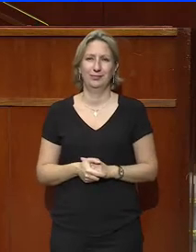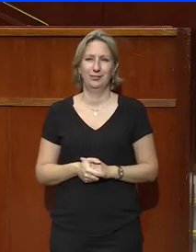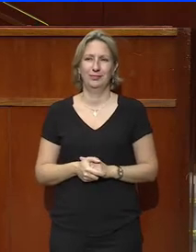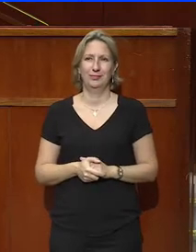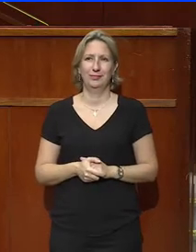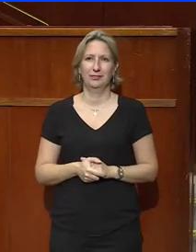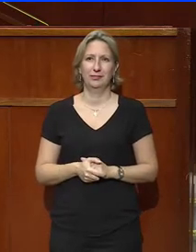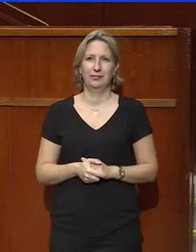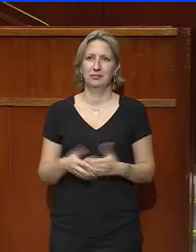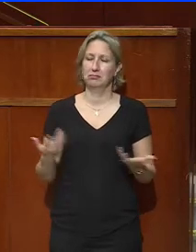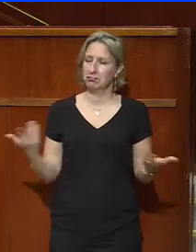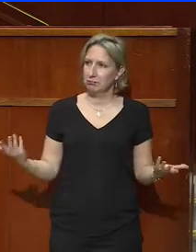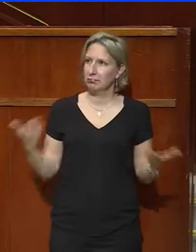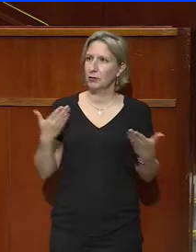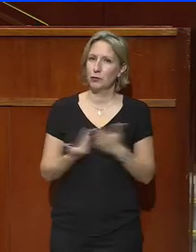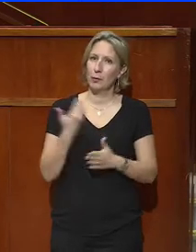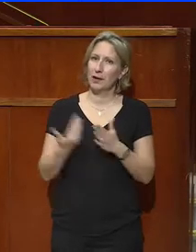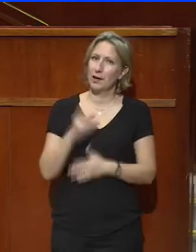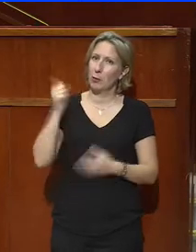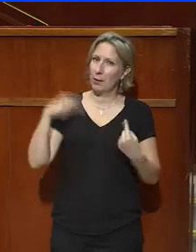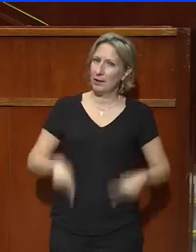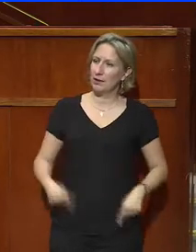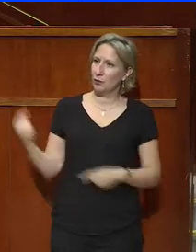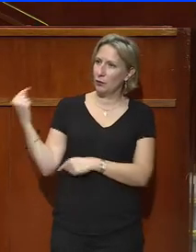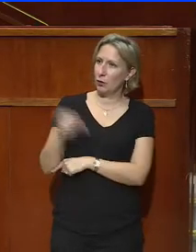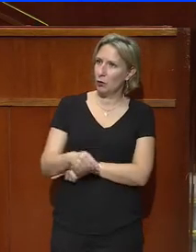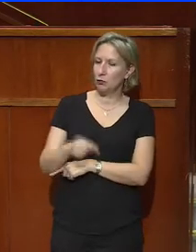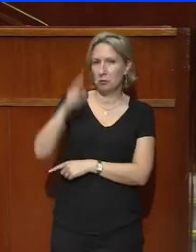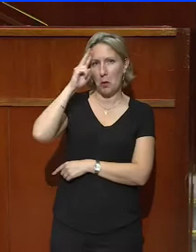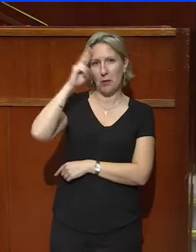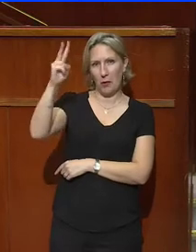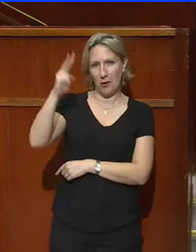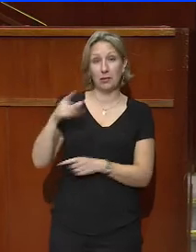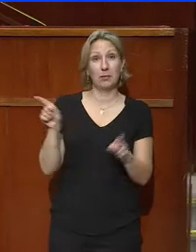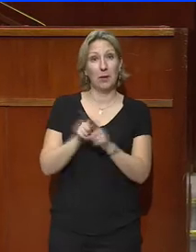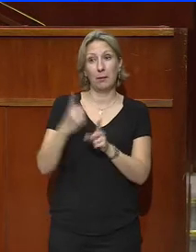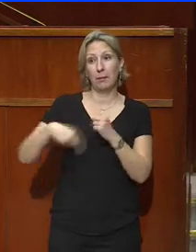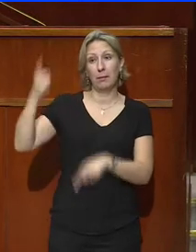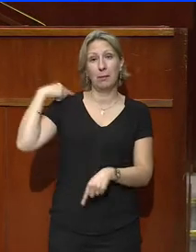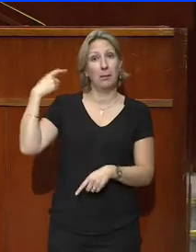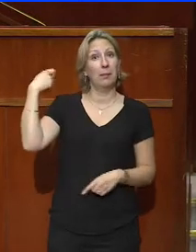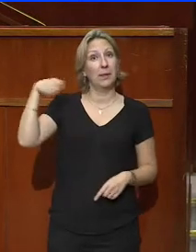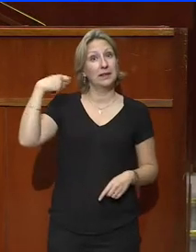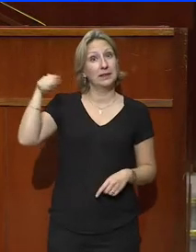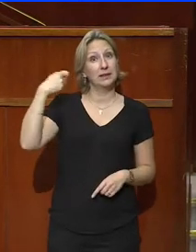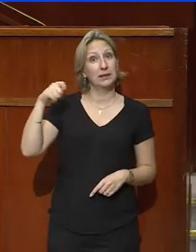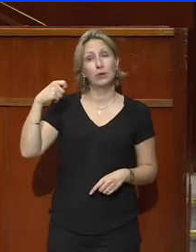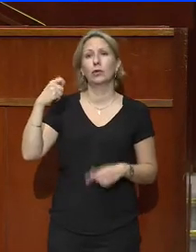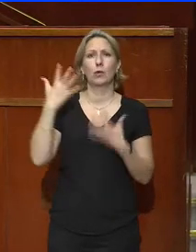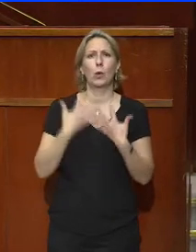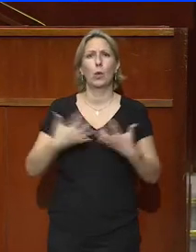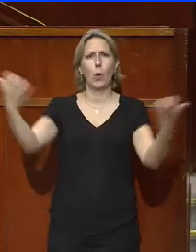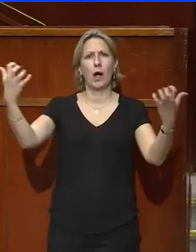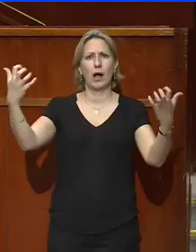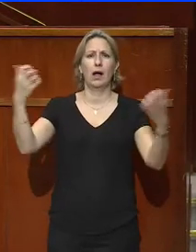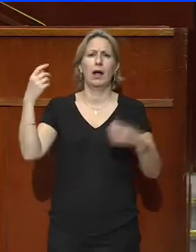Vous nous honorez ce matin de votre présence, M. le Premier ministre, comme le Président nous a honorés de ses propos devant le Congrès de